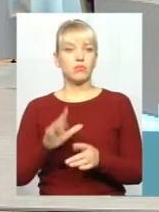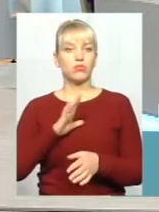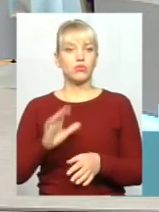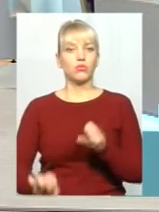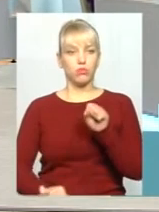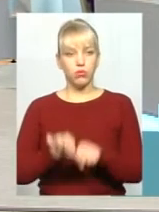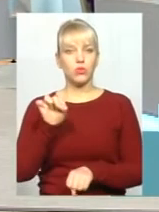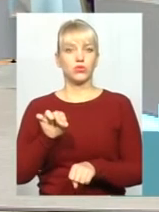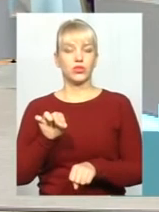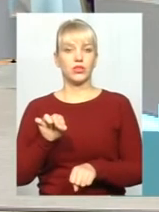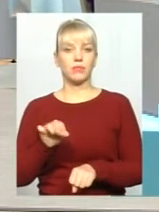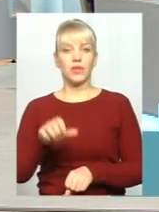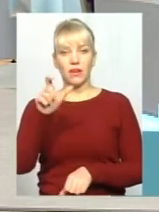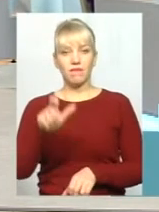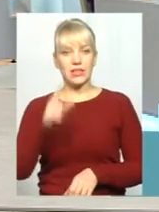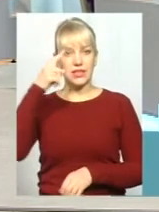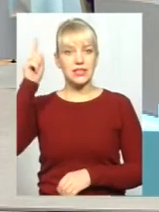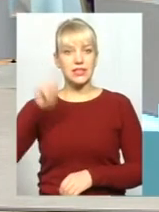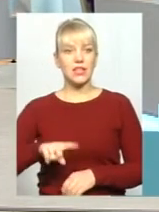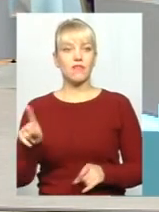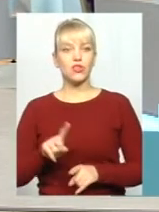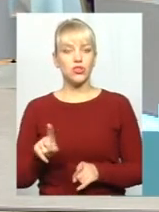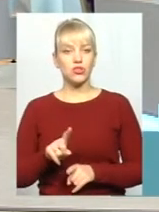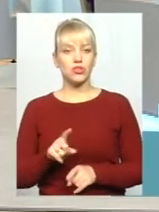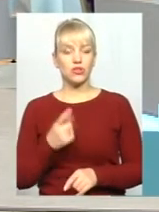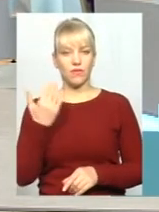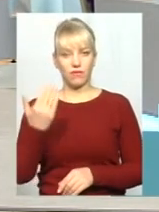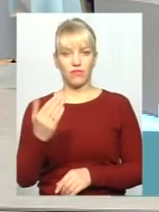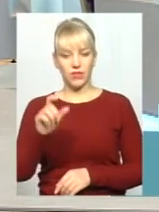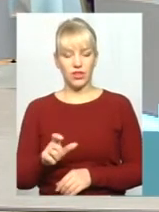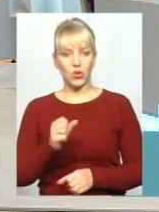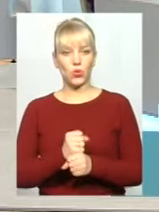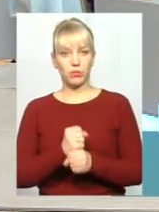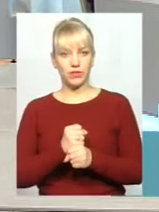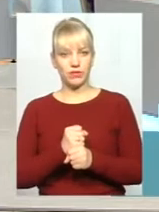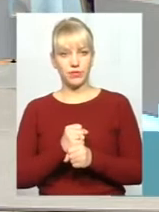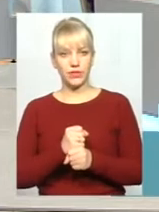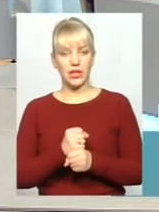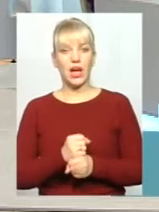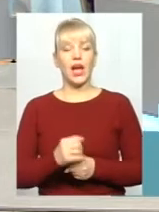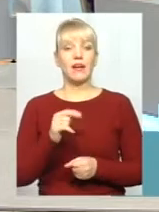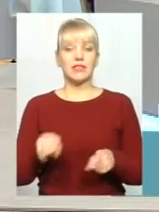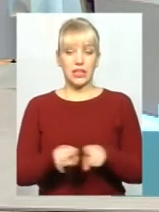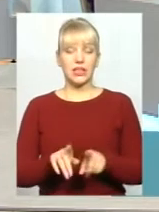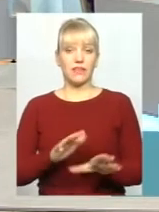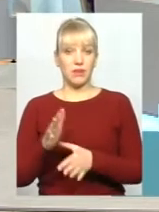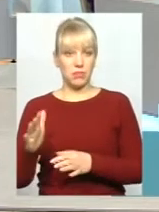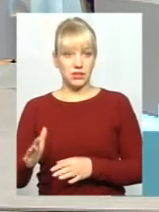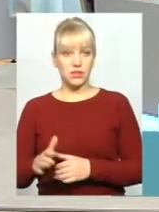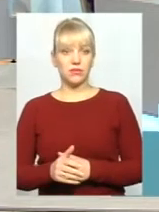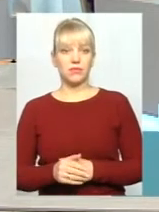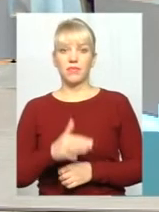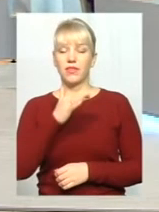порушення. Він знав, на що він йшов і що він робив насправді. Таких випадків досить таки